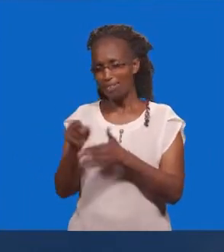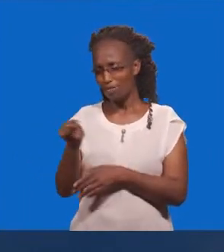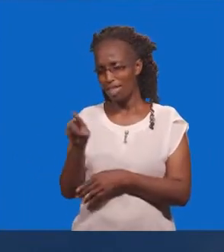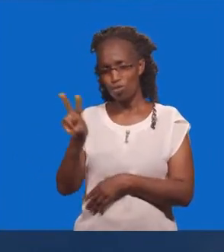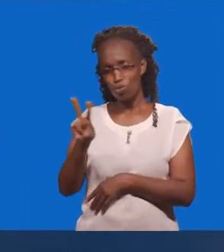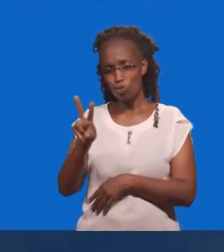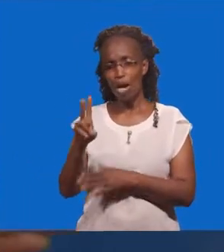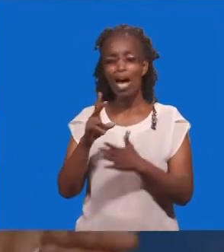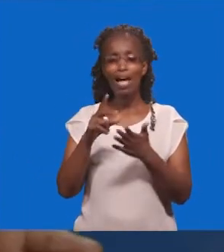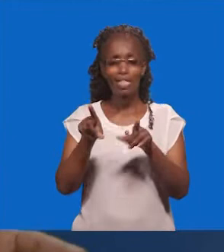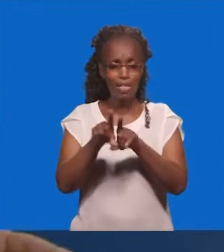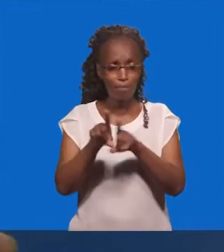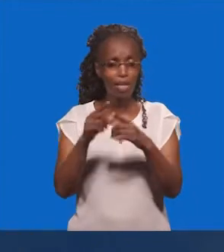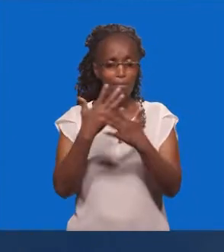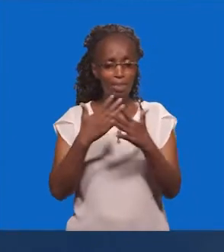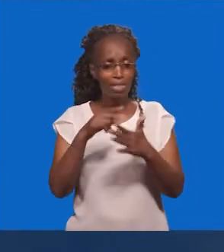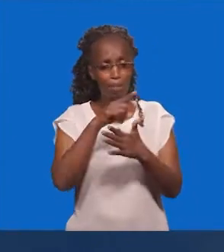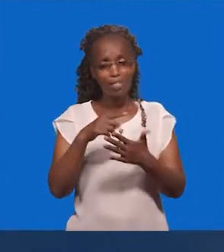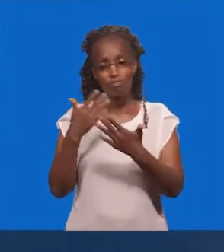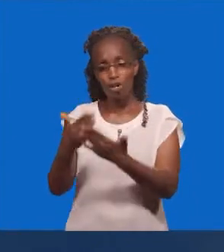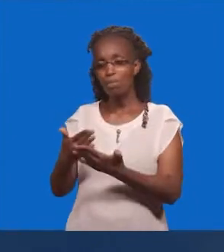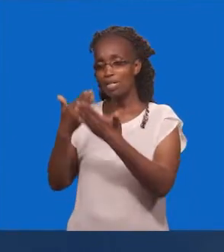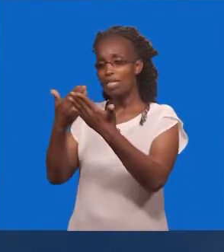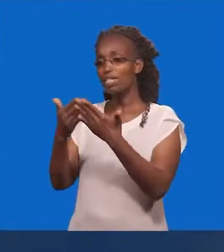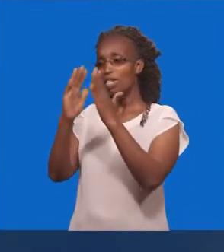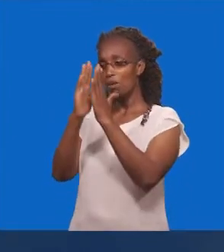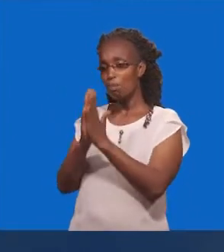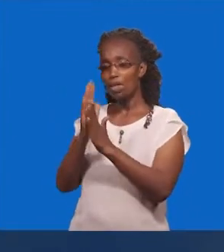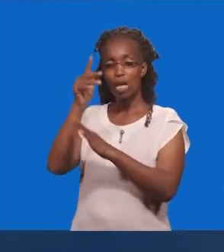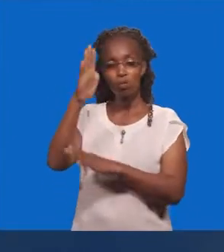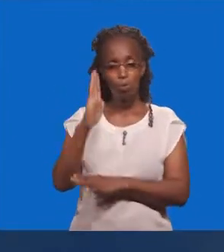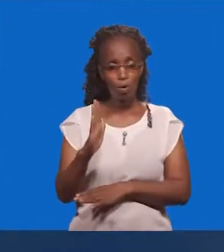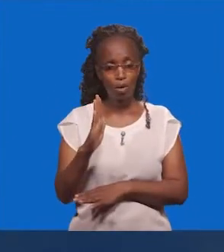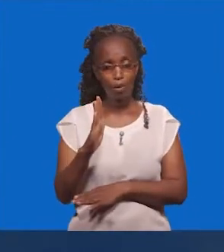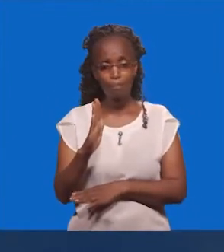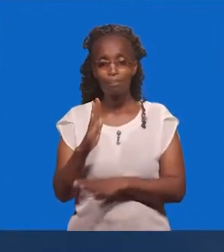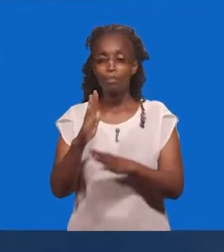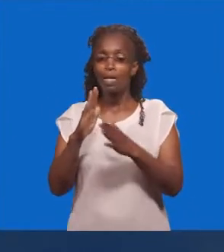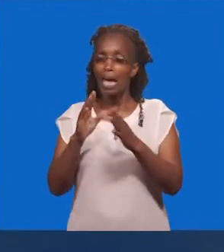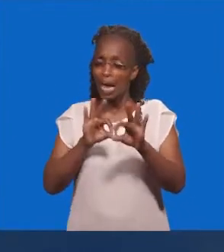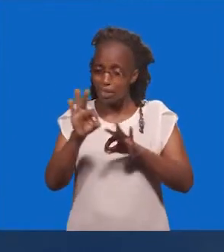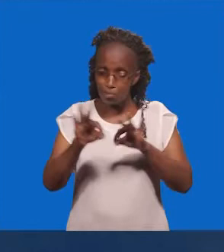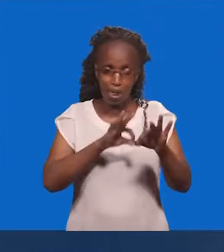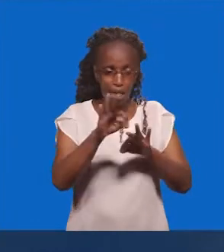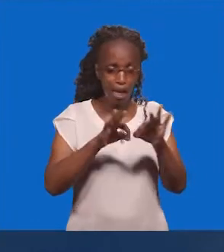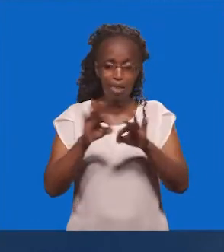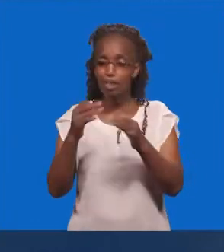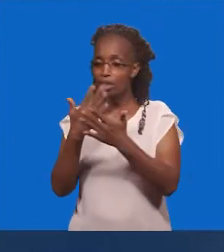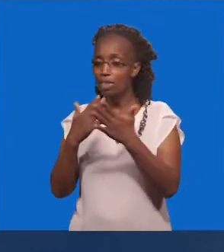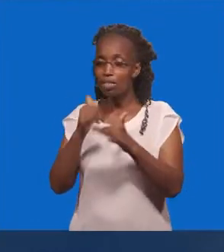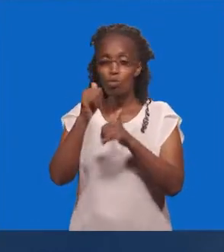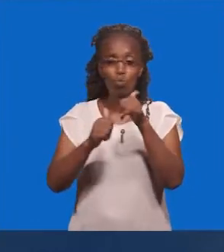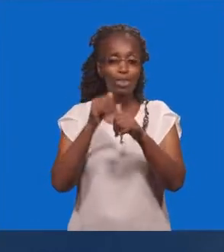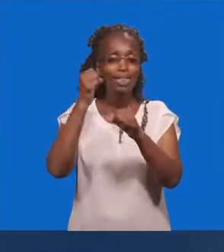Mambo Halikuwa Namueleze Mwenyezi Mungu Vili Yambavyo Hameonza Kuenena Mbelezaki Yakiwa Yale Mambo Hameonza Kutenda